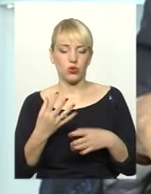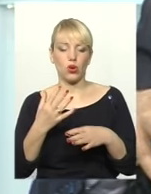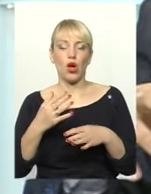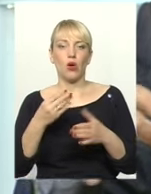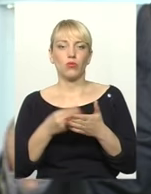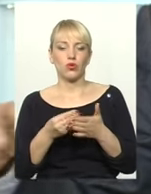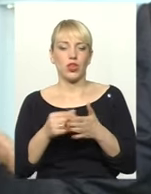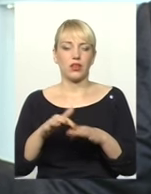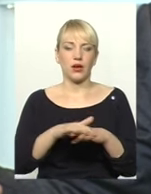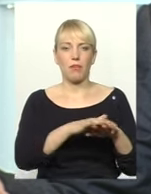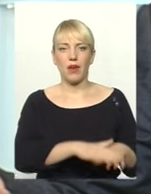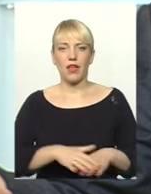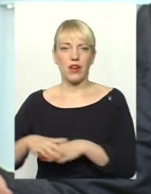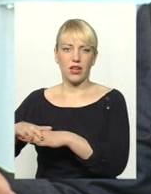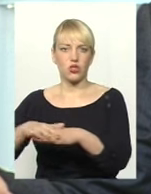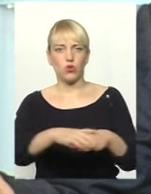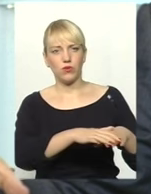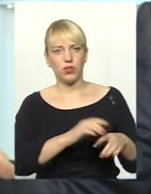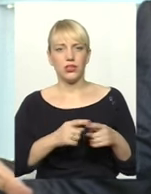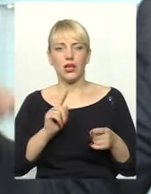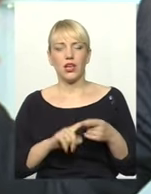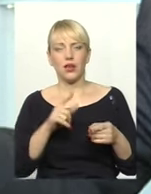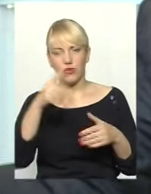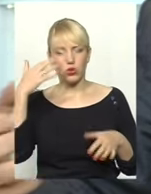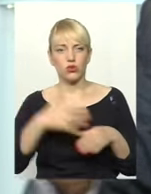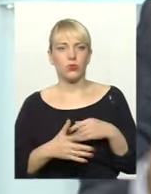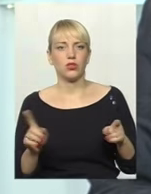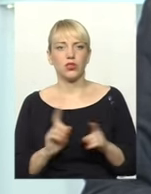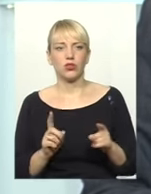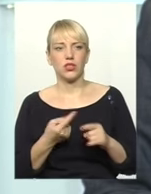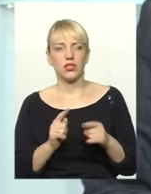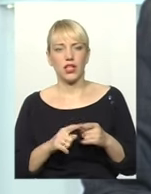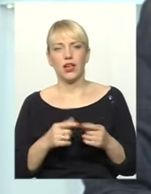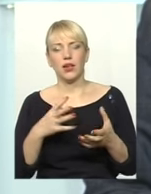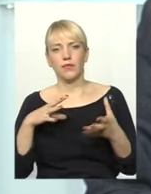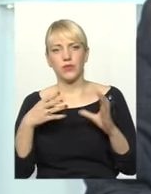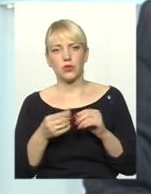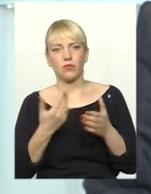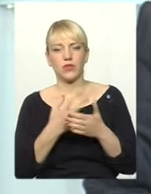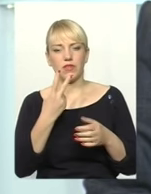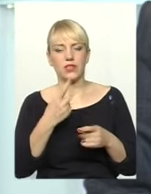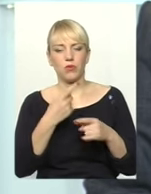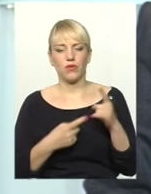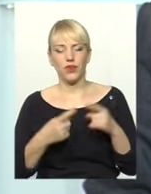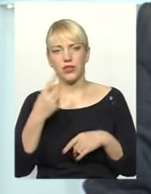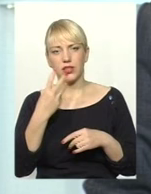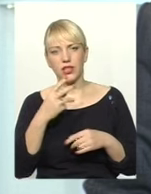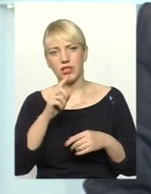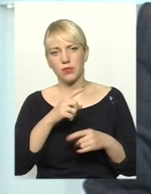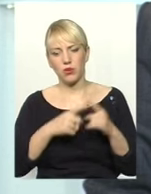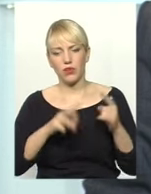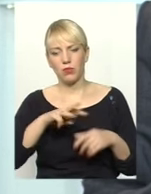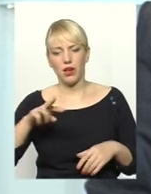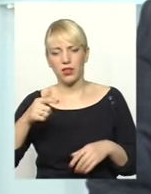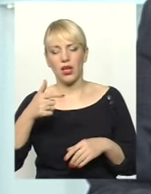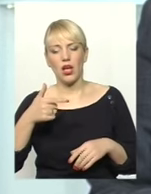проаналізуєте, по яку суму йде річ, то ви побачите, що це страдають майже 2,5-3 мільярда тільки по нашій